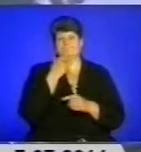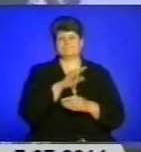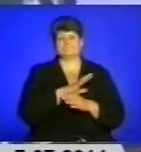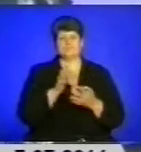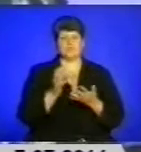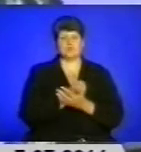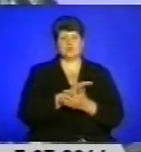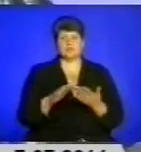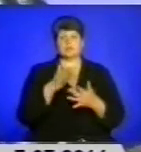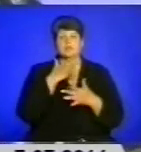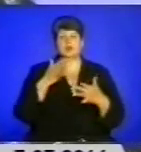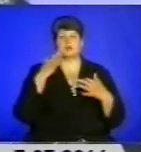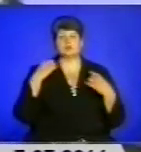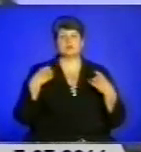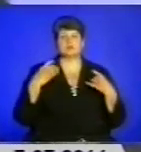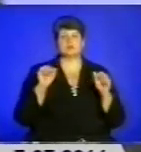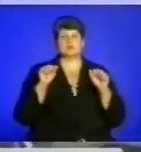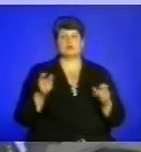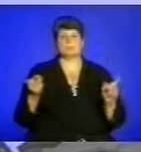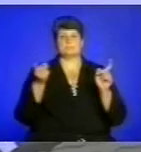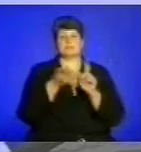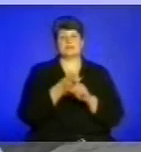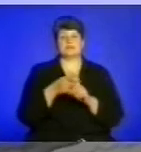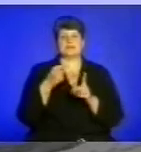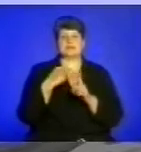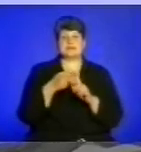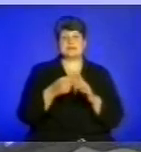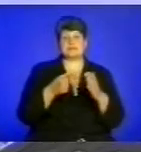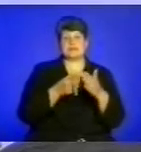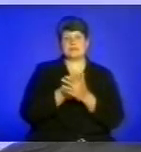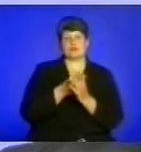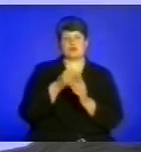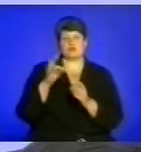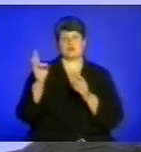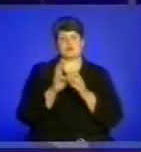Чимало дохресіянських свят зуміло поєднати в собі хресіянські і дохресіянські традиції.